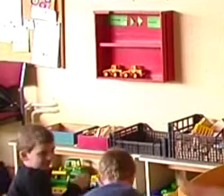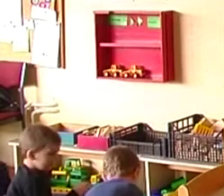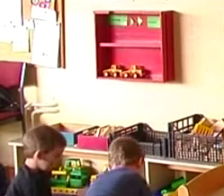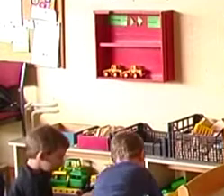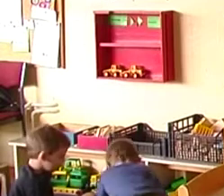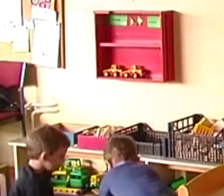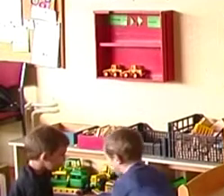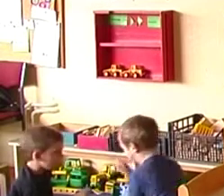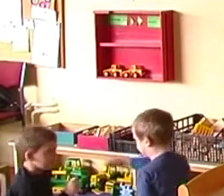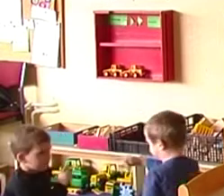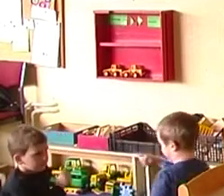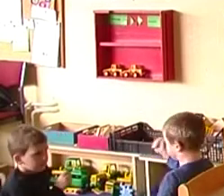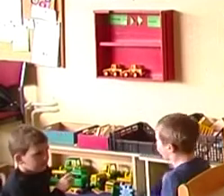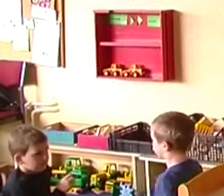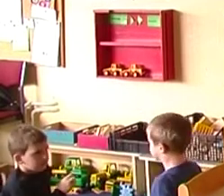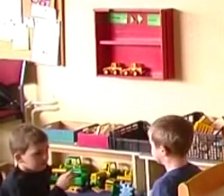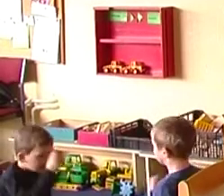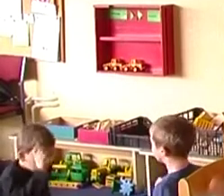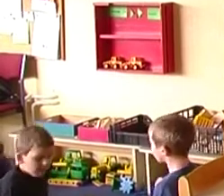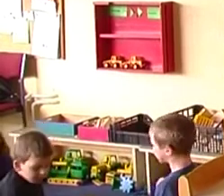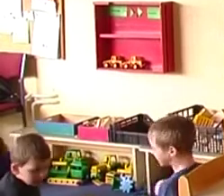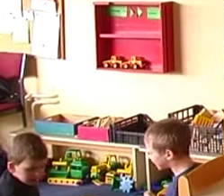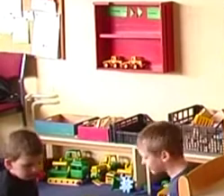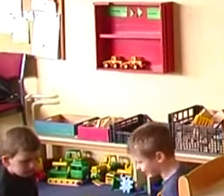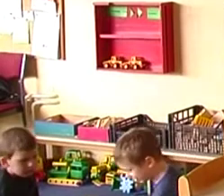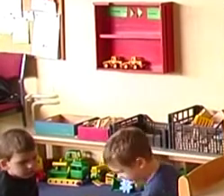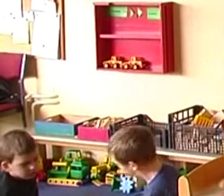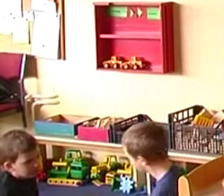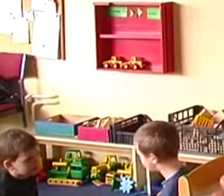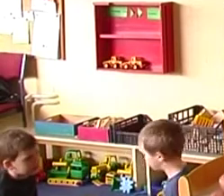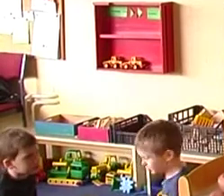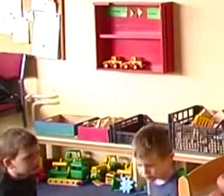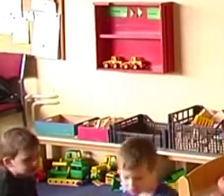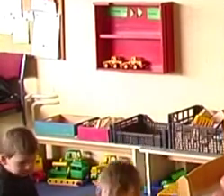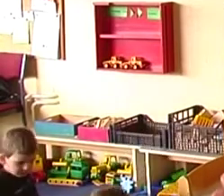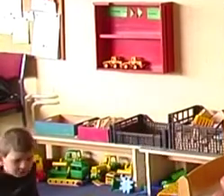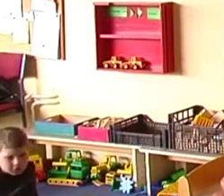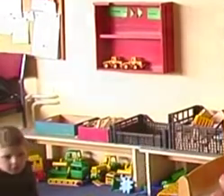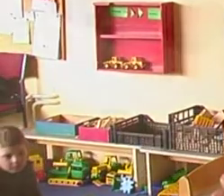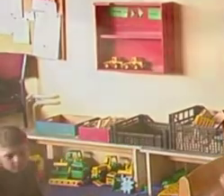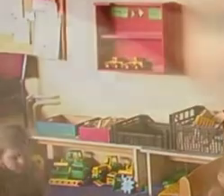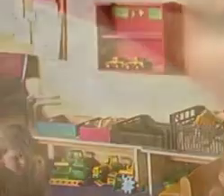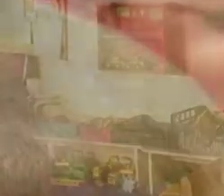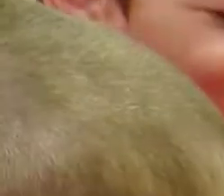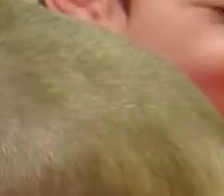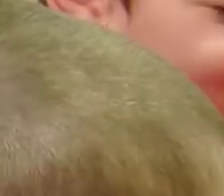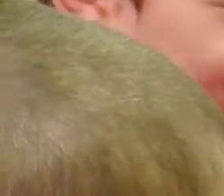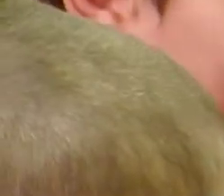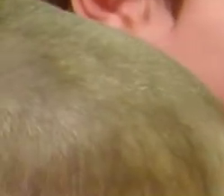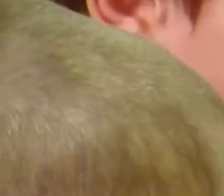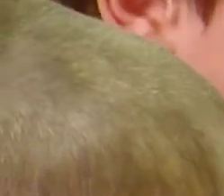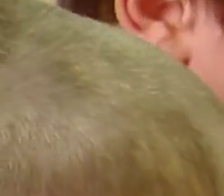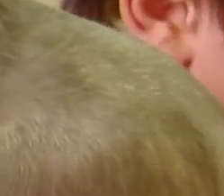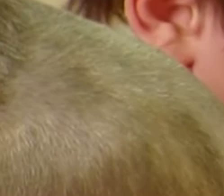ograničenja neka ili ih sputavali u onom iskrenom, neposrednom kontaktu s djetetom koje